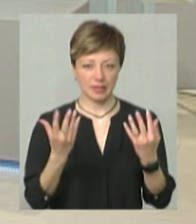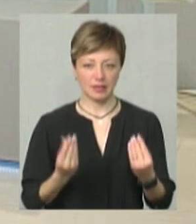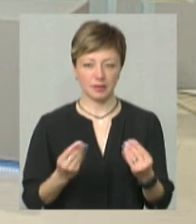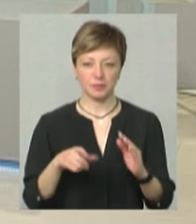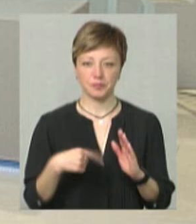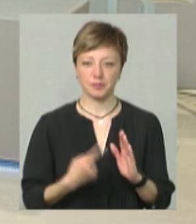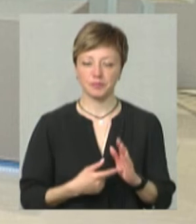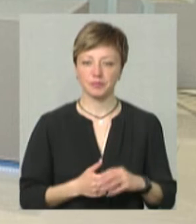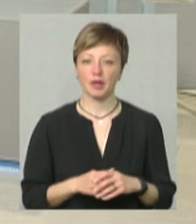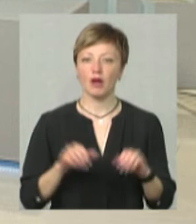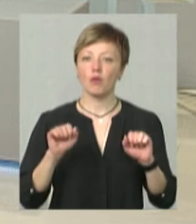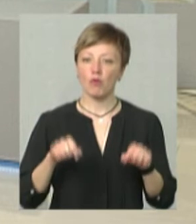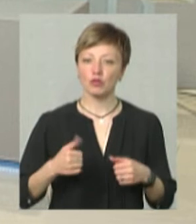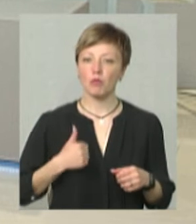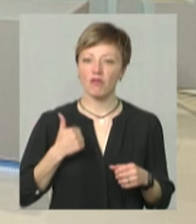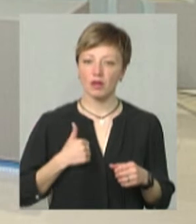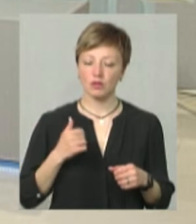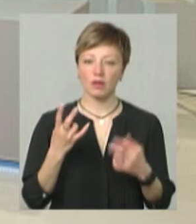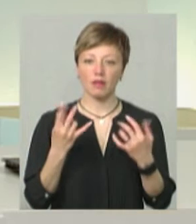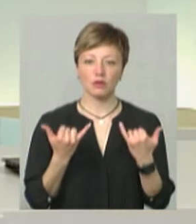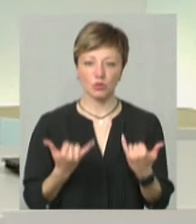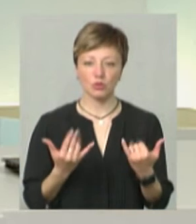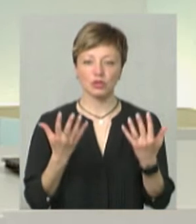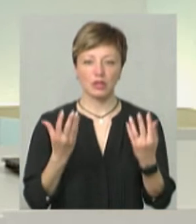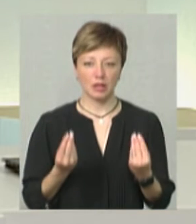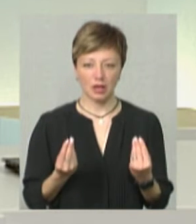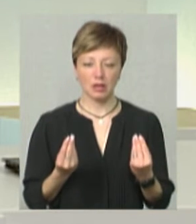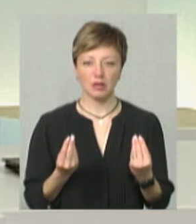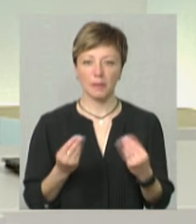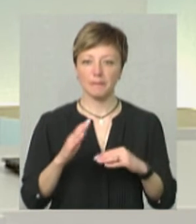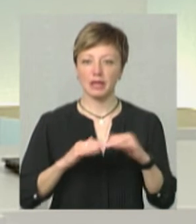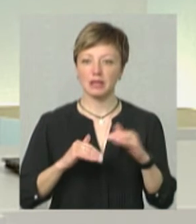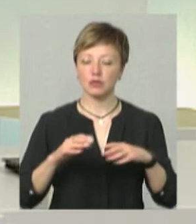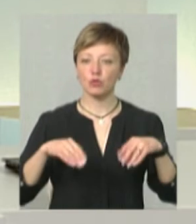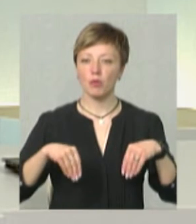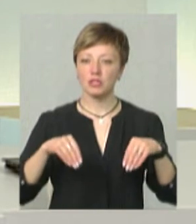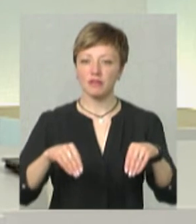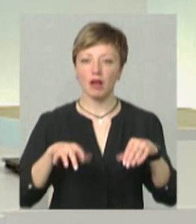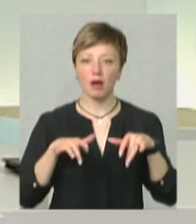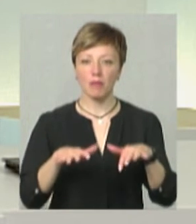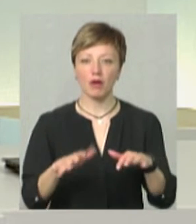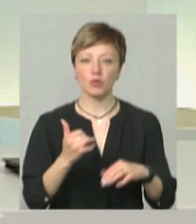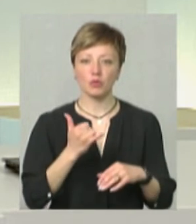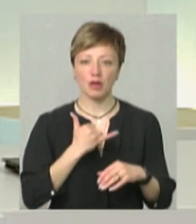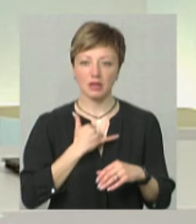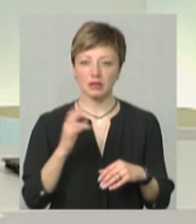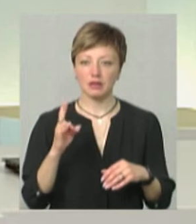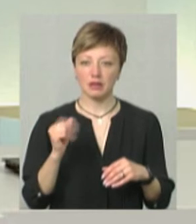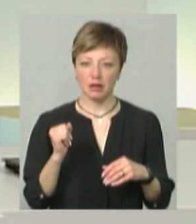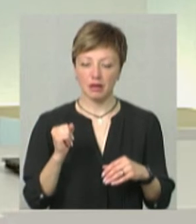Ну, можемо похвалитися, що на сьогоднішній день практично посівна кампанія в нас на